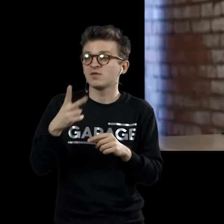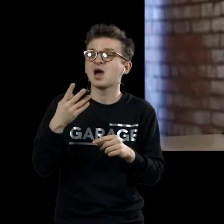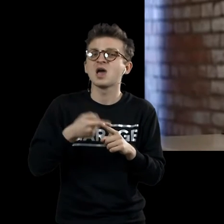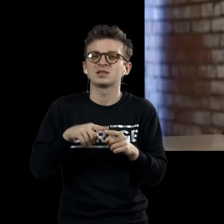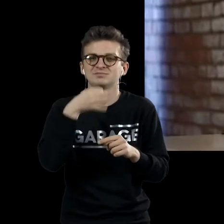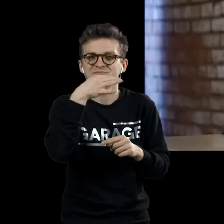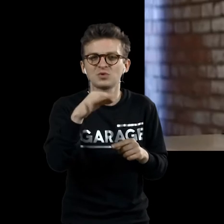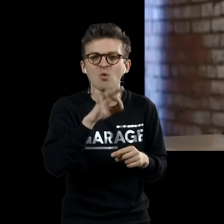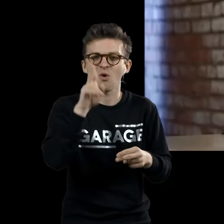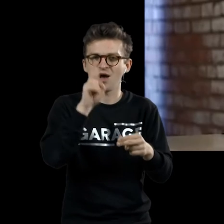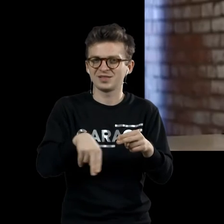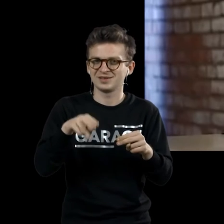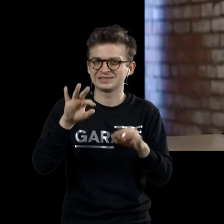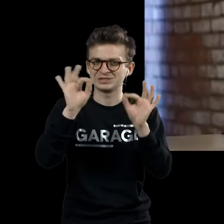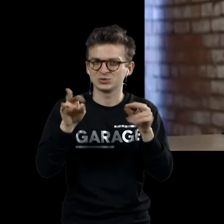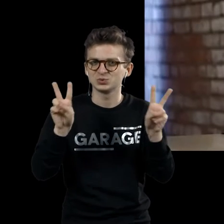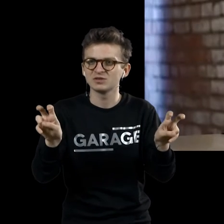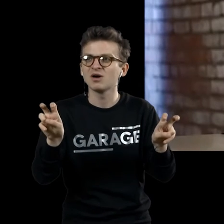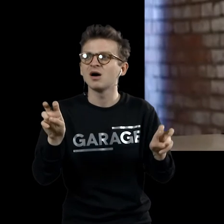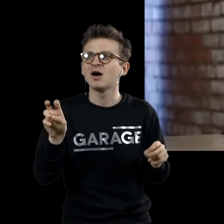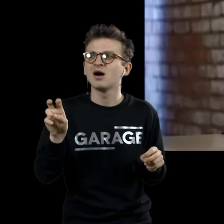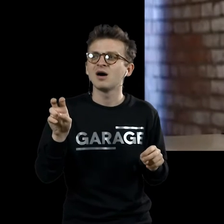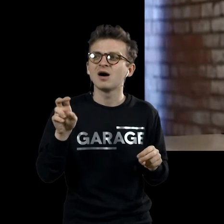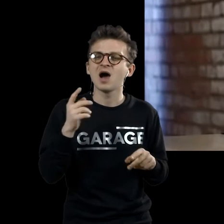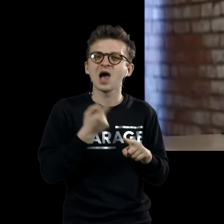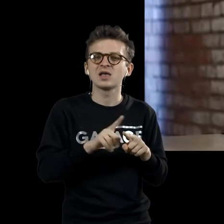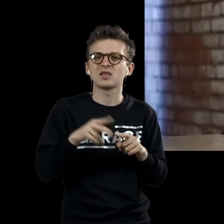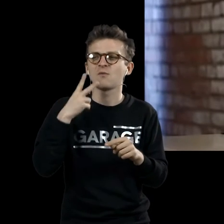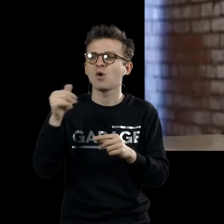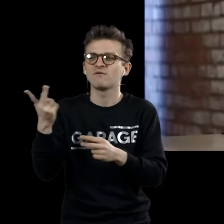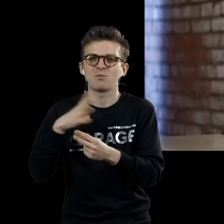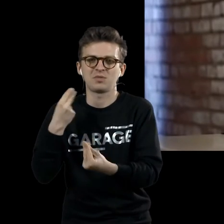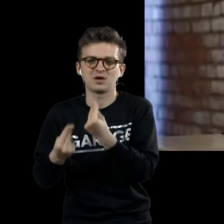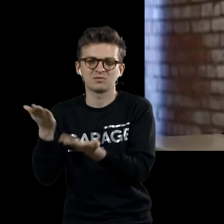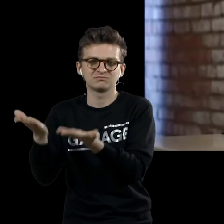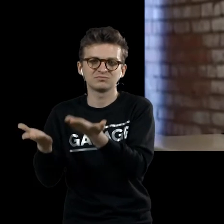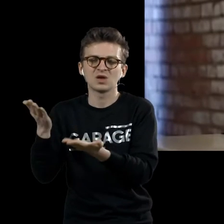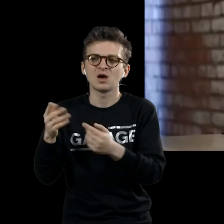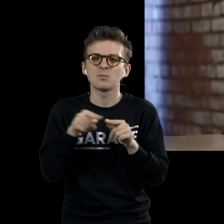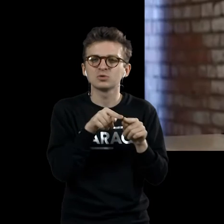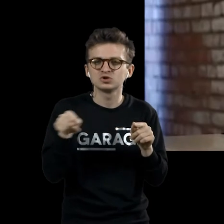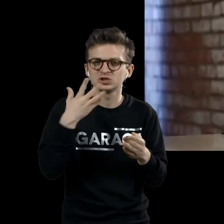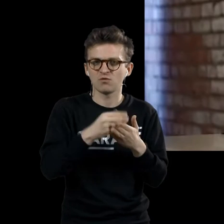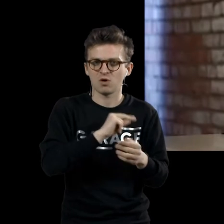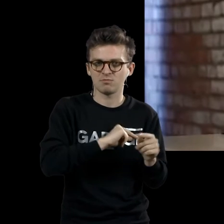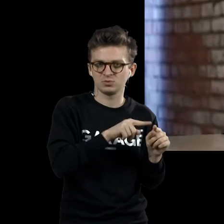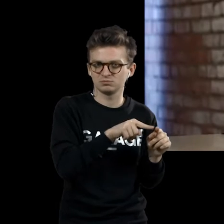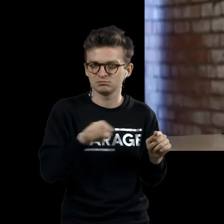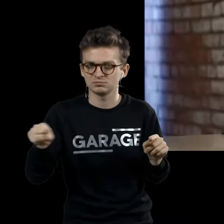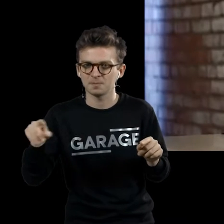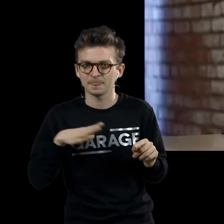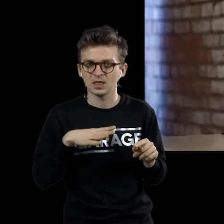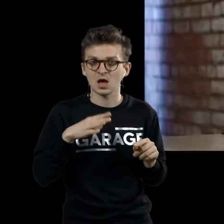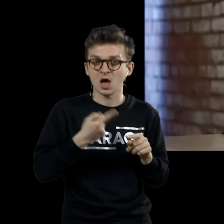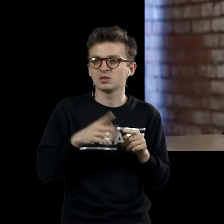искусства, преображение искусства и выживание искусства, они разыгрывали на протяжении своих карьер долгих. Они ее, в общем,